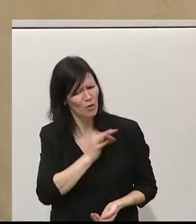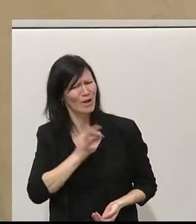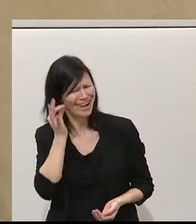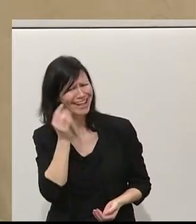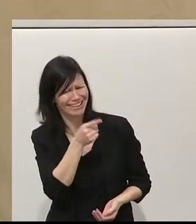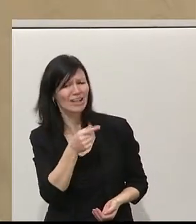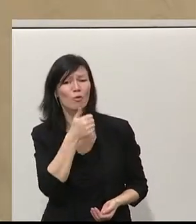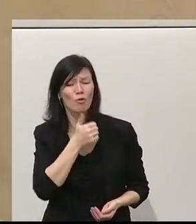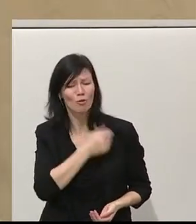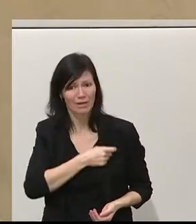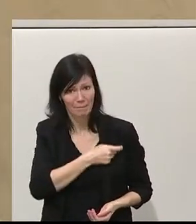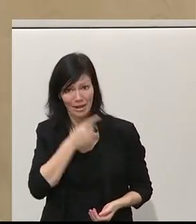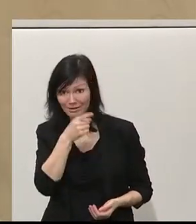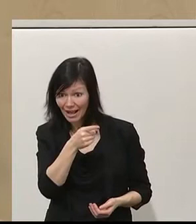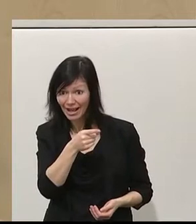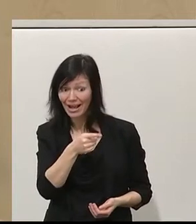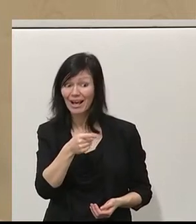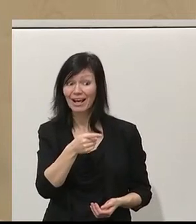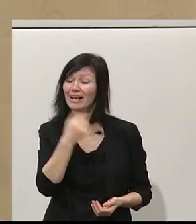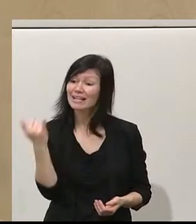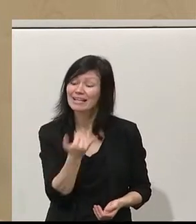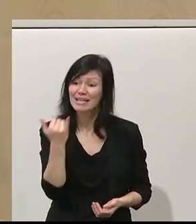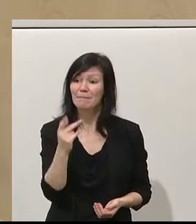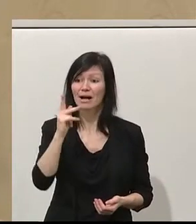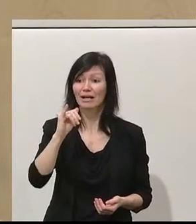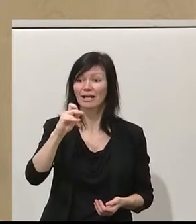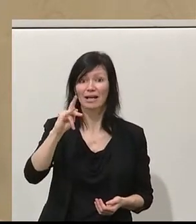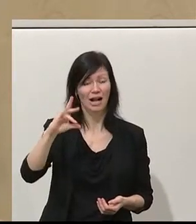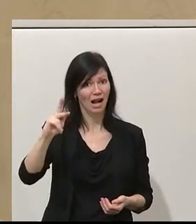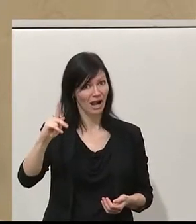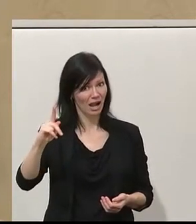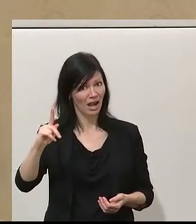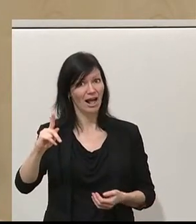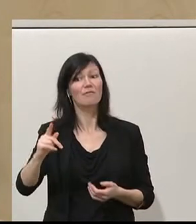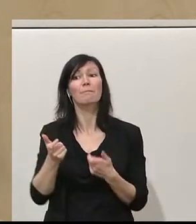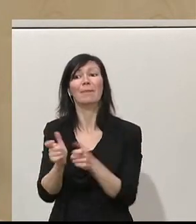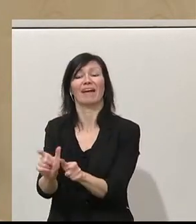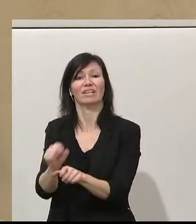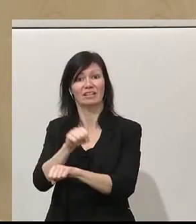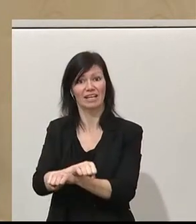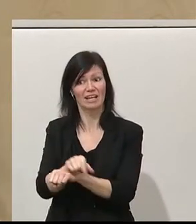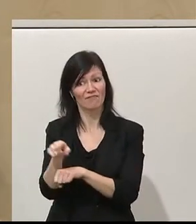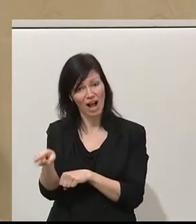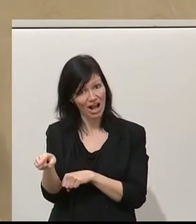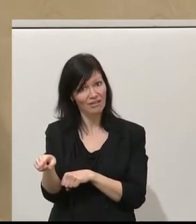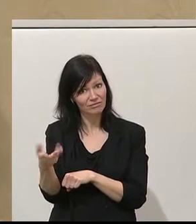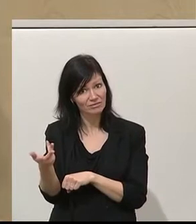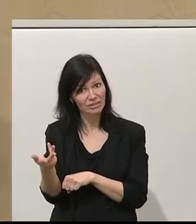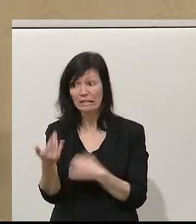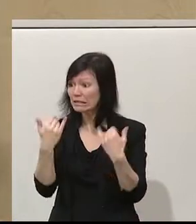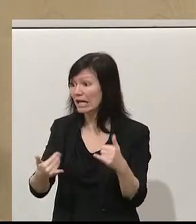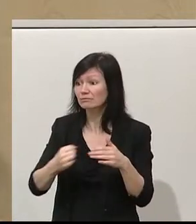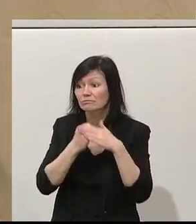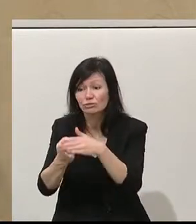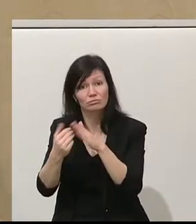die Grünen, die der Kiklischen Präventivhaft jetzt den Boden bereiten. Der Herr Kollege Kikl hat schon gesagt, er freut sich, da gemeinsam zuzustimmen. Sie sind